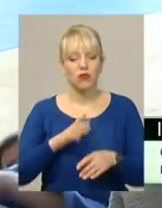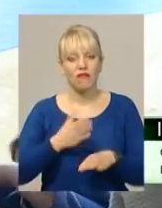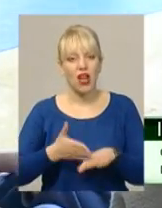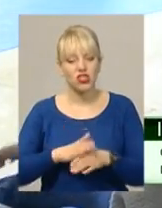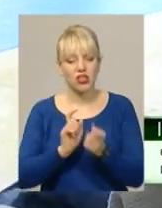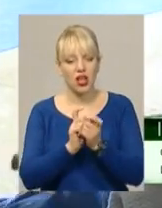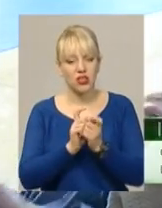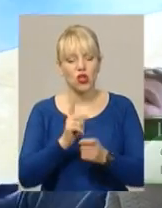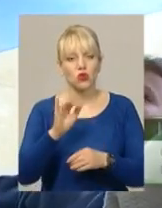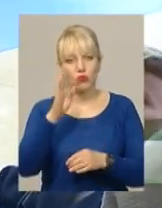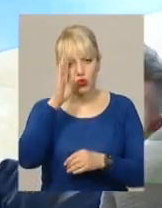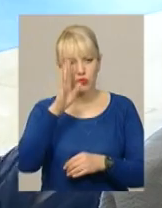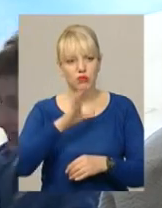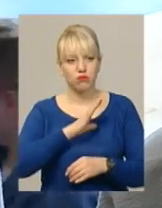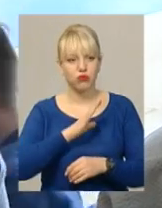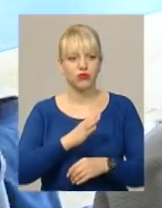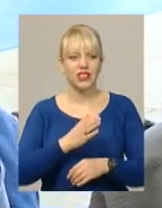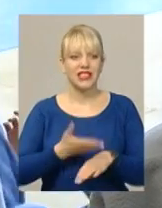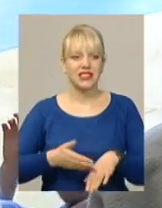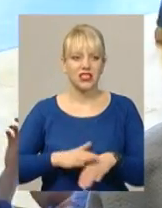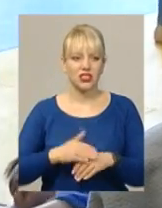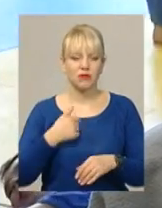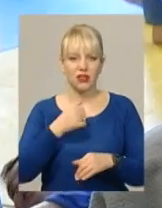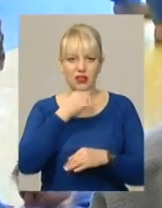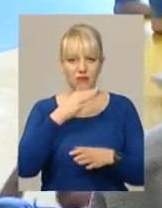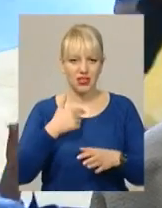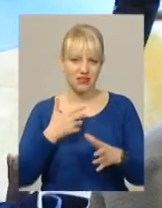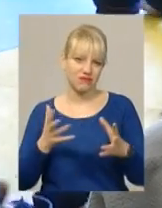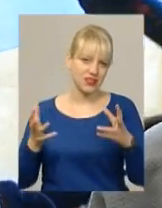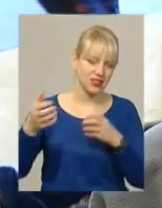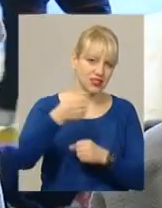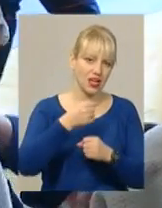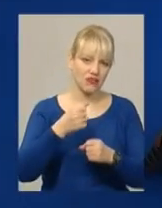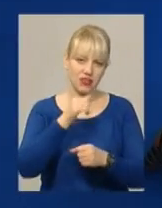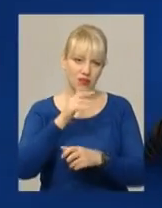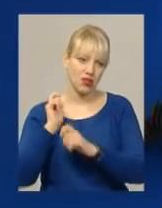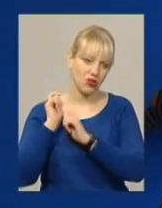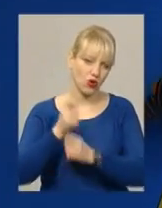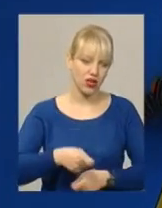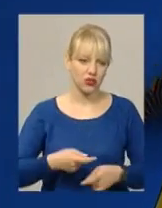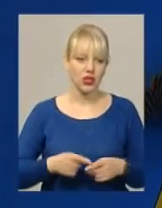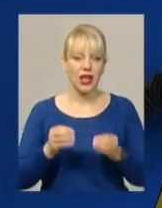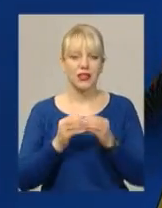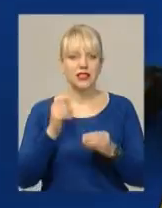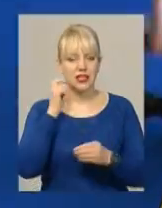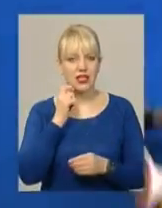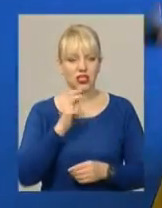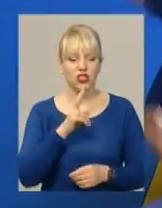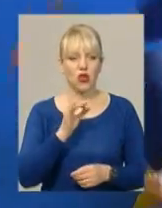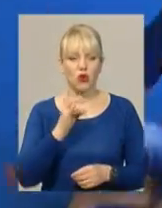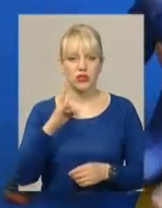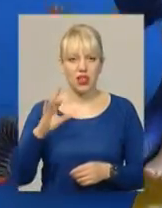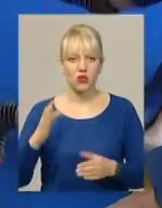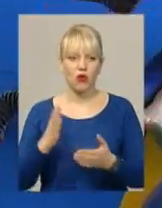і тяжкіший. Мені не було взяти верхній захват і я не міг його кинути. А 10-річний Богдан Костенко мав фінальну